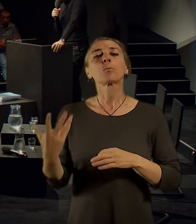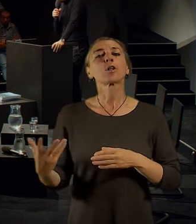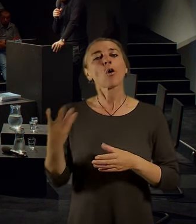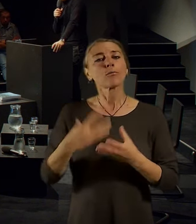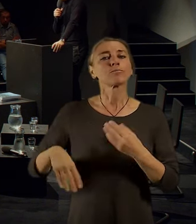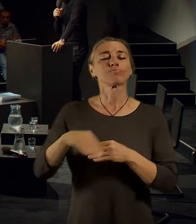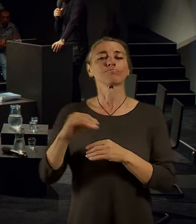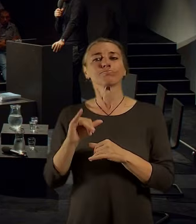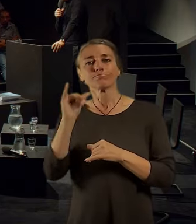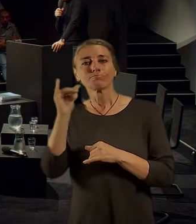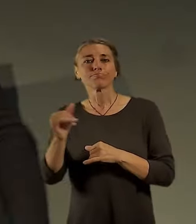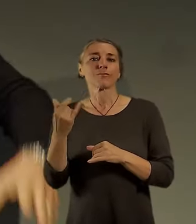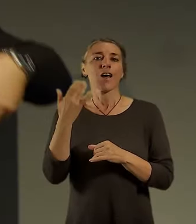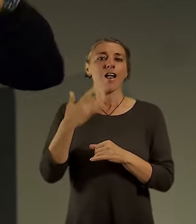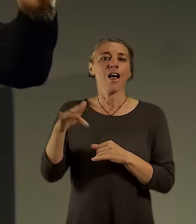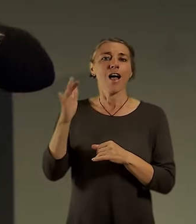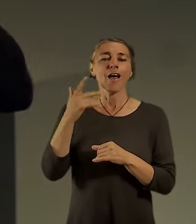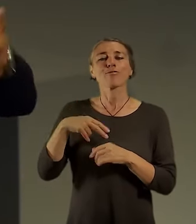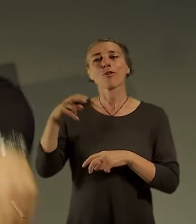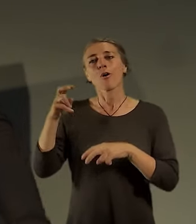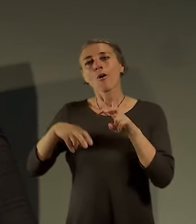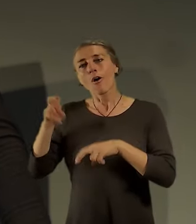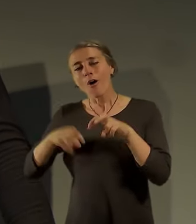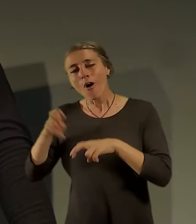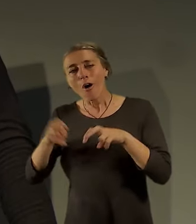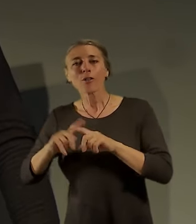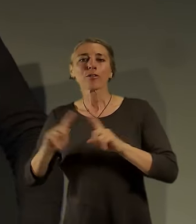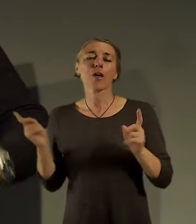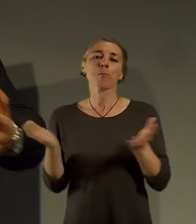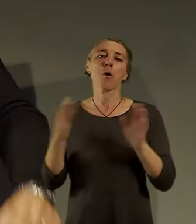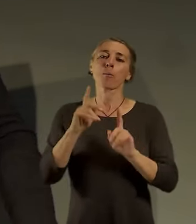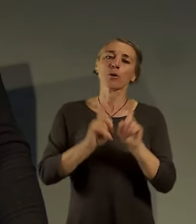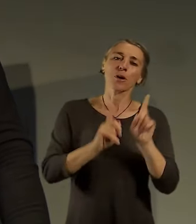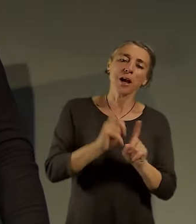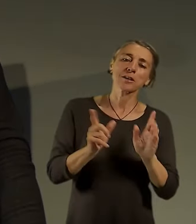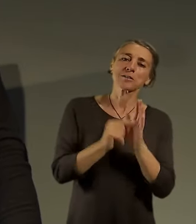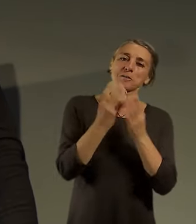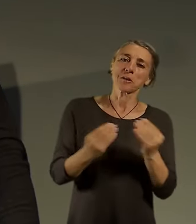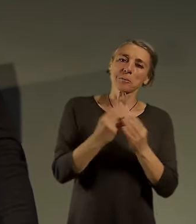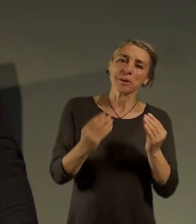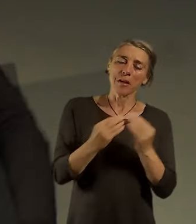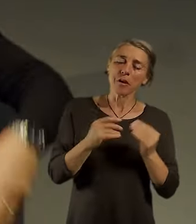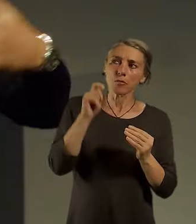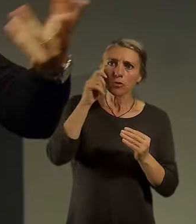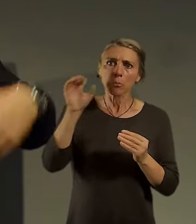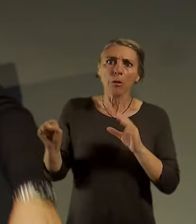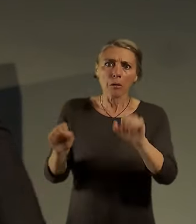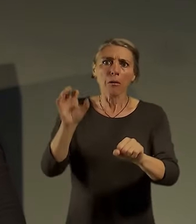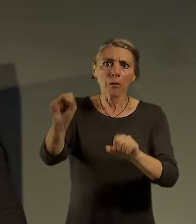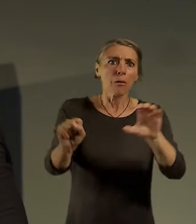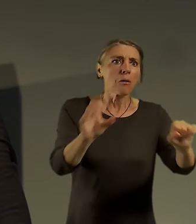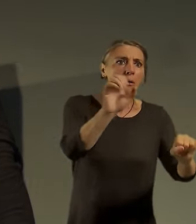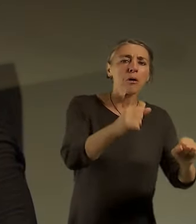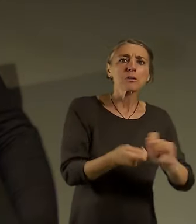cyklojízdy nebo komentované vycházky, tak jste si třeba všimli těch změn nebo je třeba denně potkáváte, tak my jsme se snažili vysvětlovat i